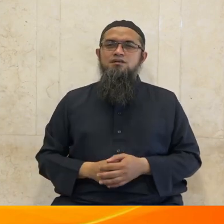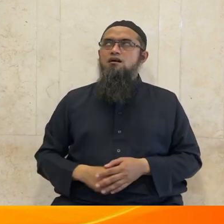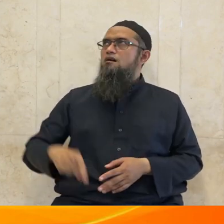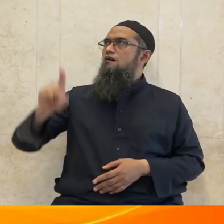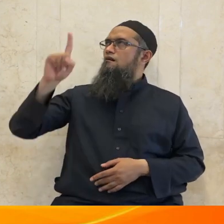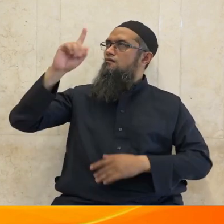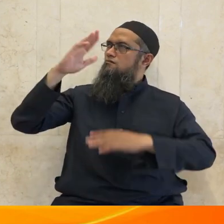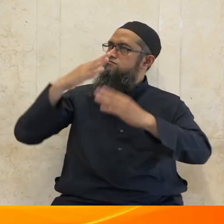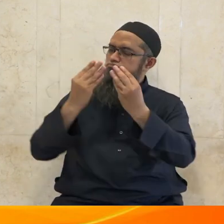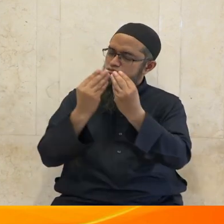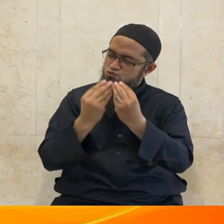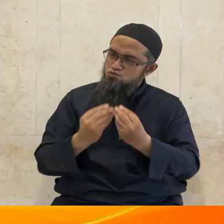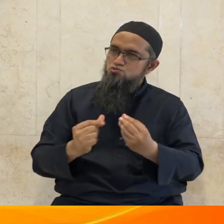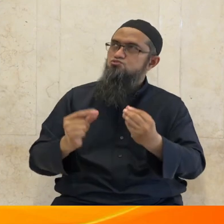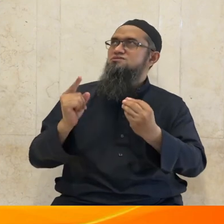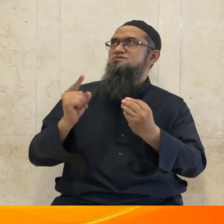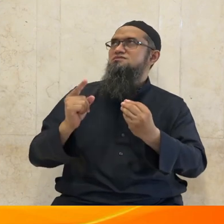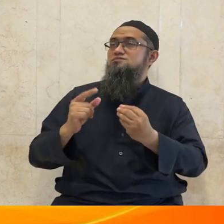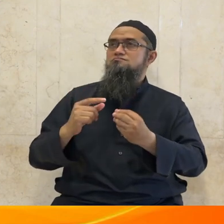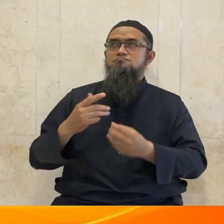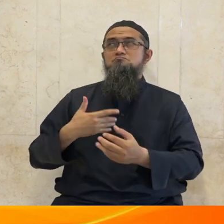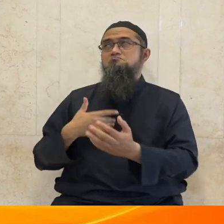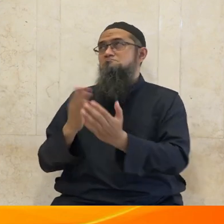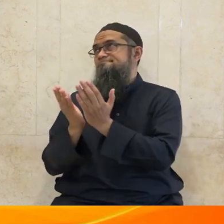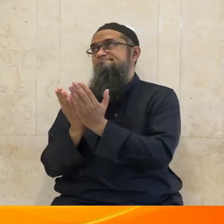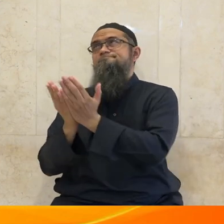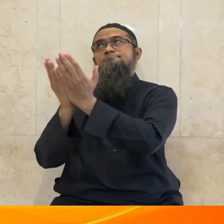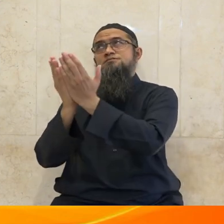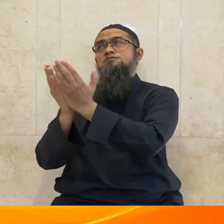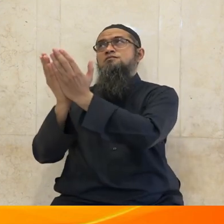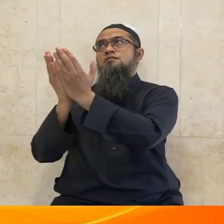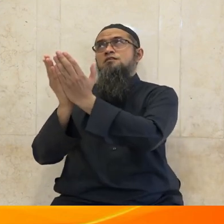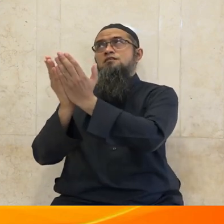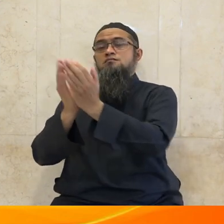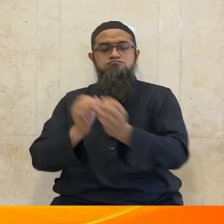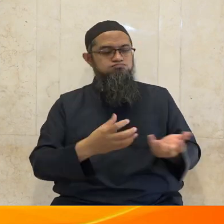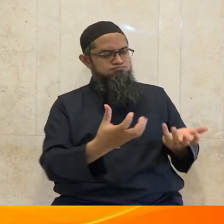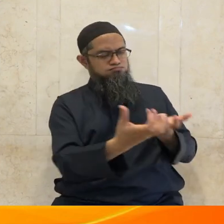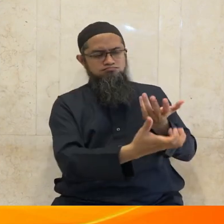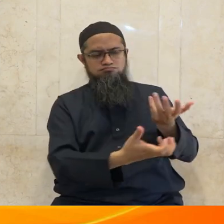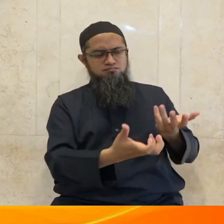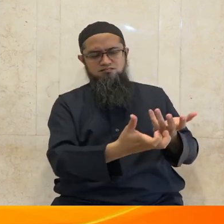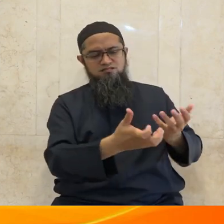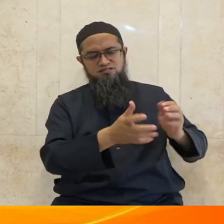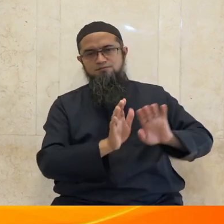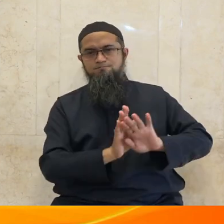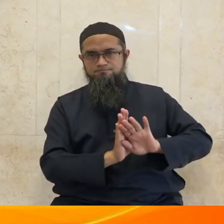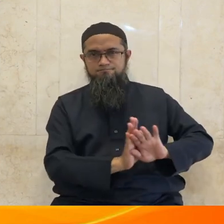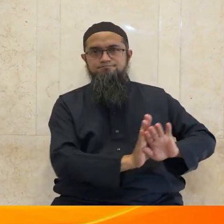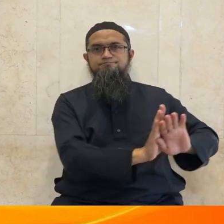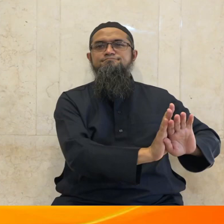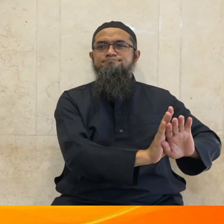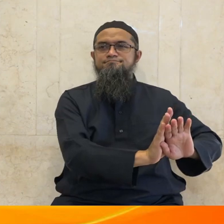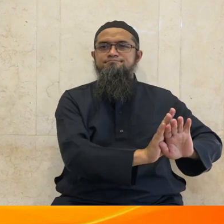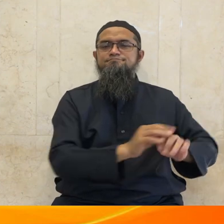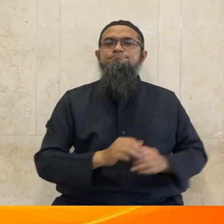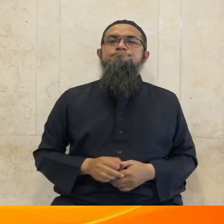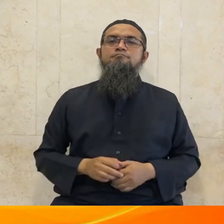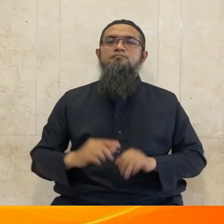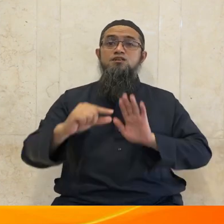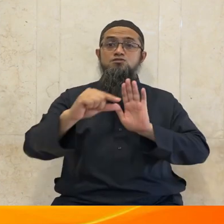lindungilah kami dari adab neraka Al-Baqarah 191 kaum muslimin rahimahullah